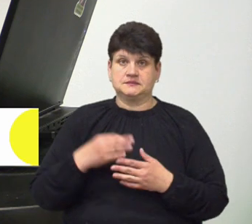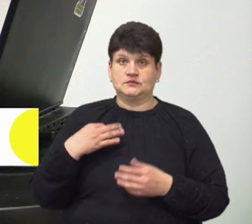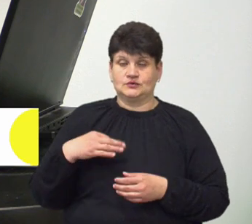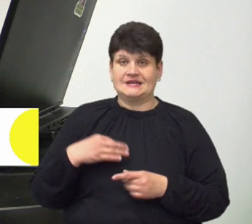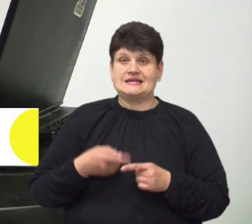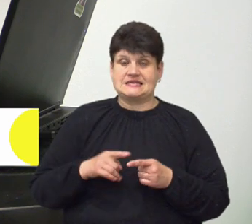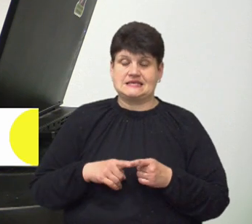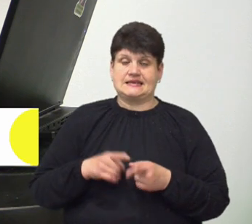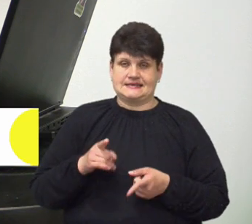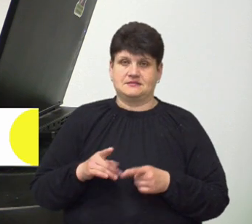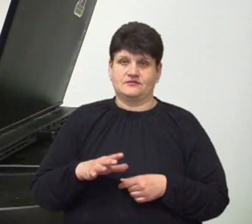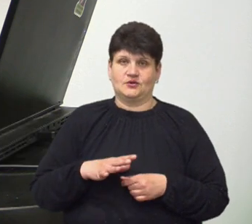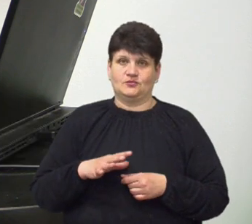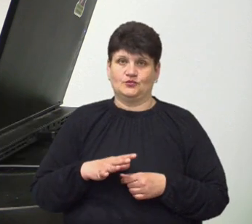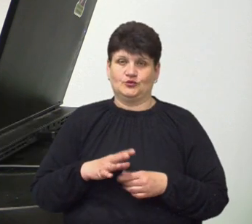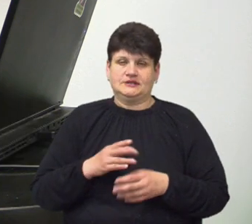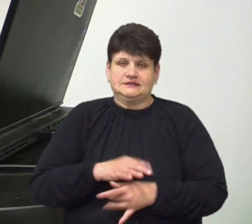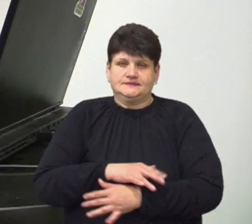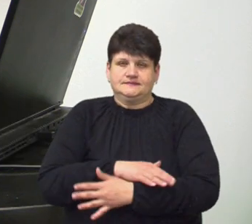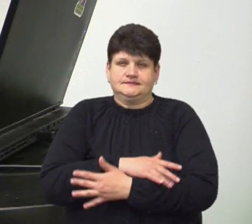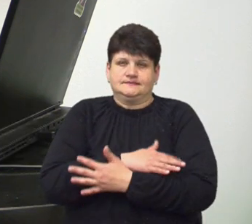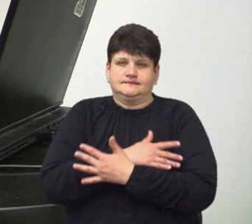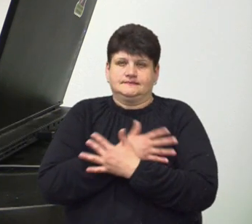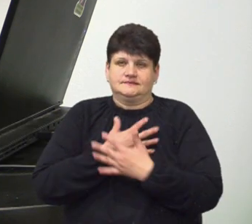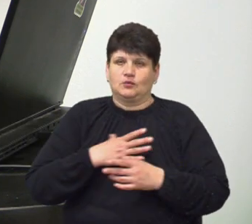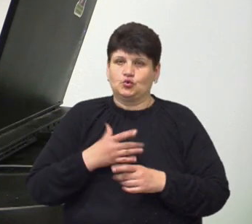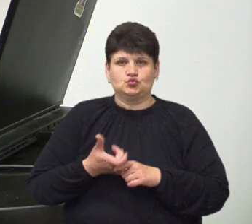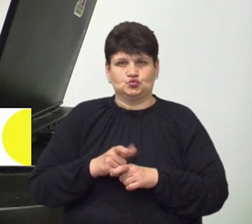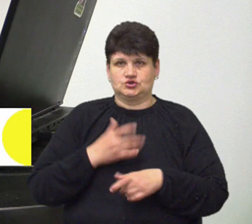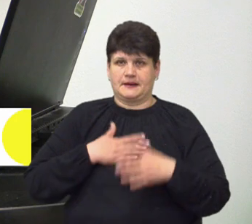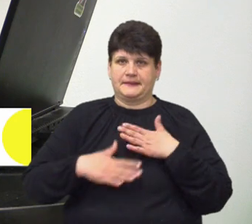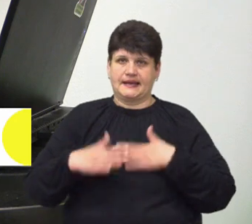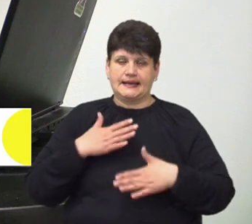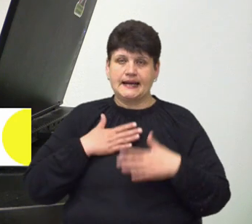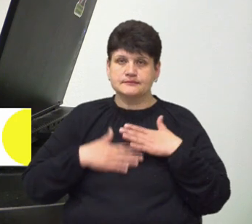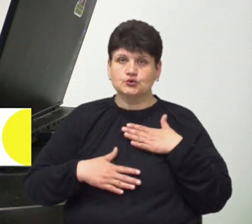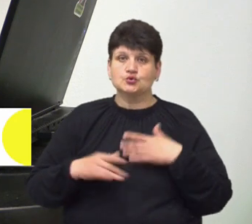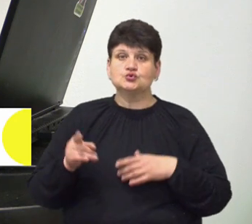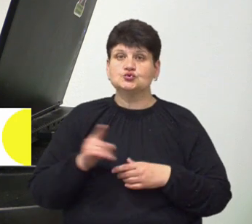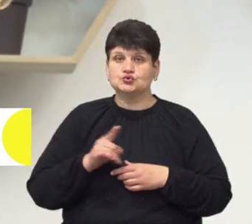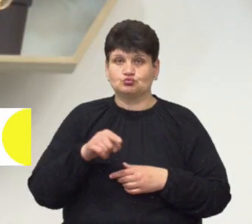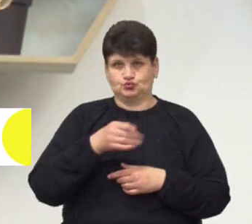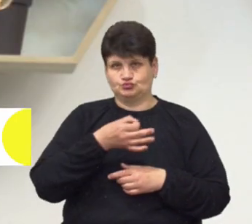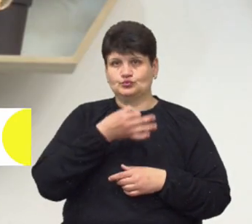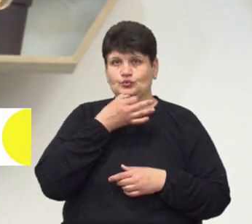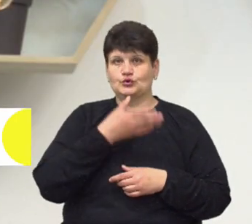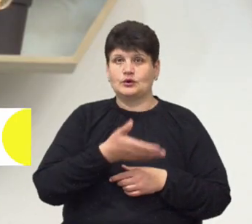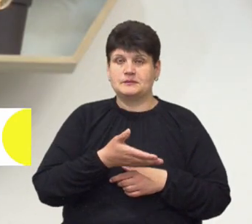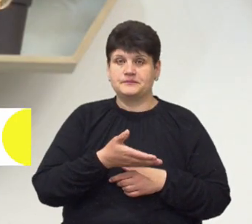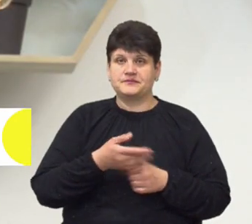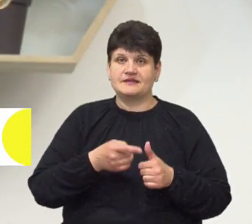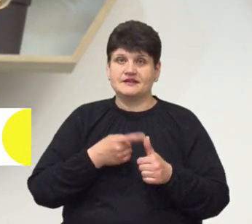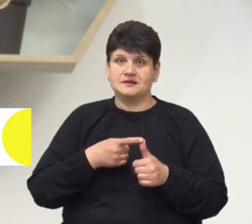насправді було аж до мурашок по шкірі, це було дуже приємно. Що йому сподобалося. Від імені